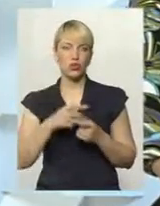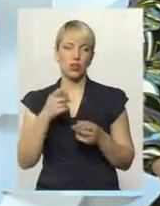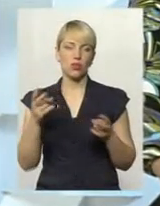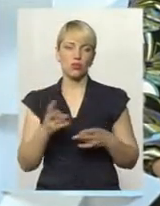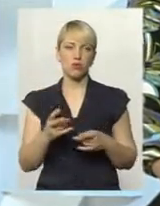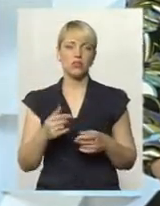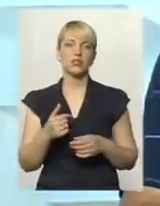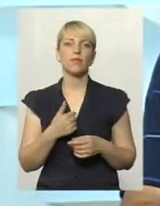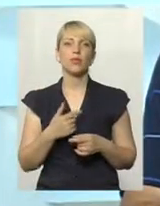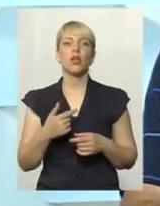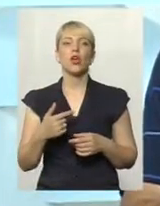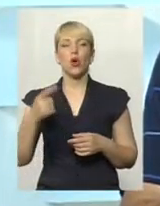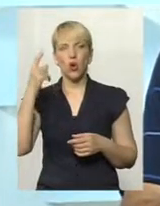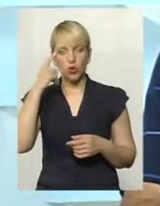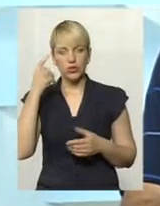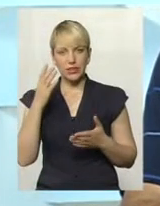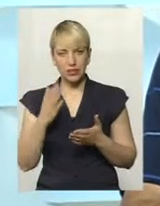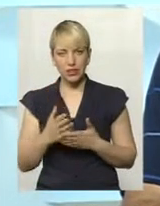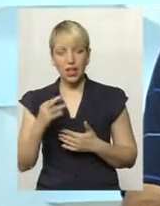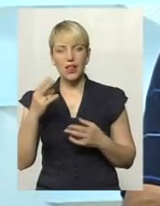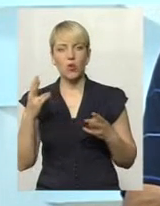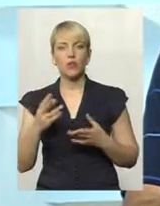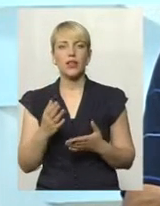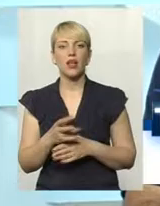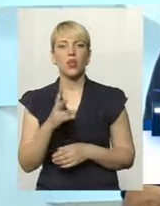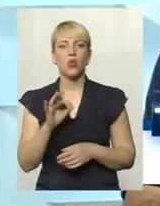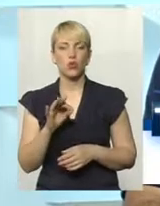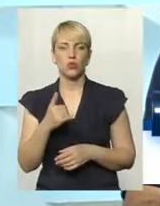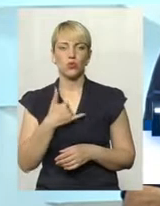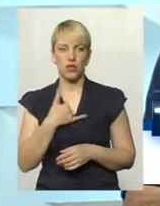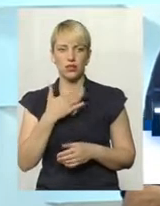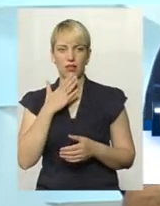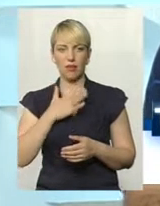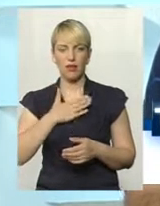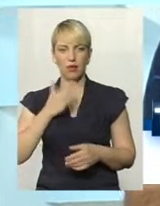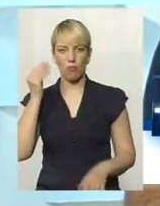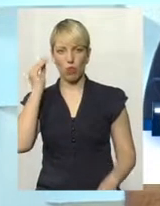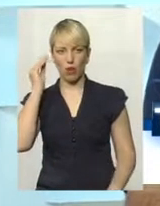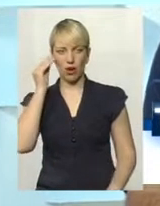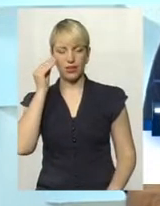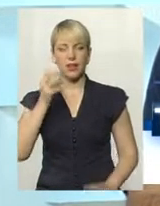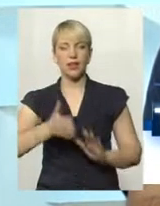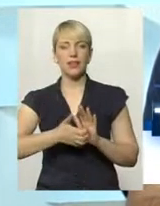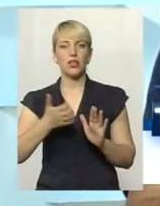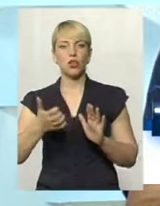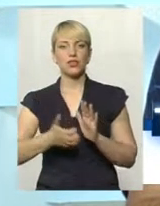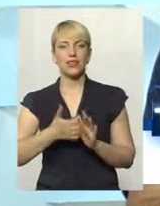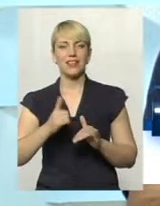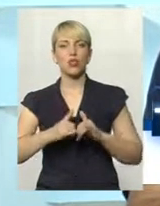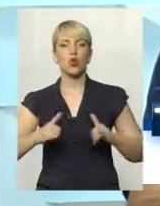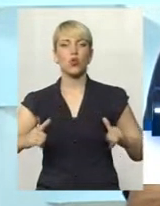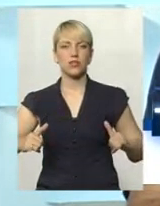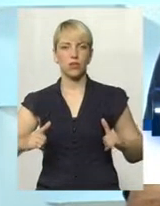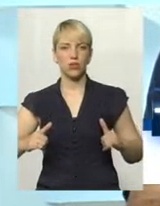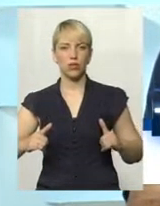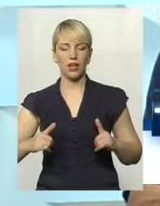я думаю, є. Необхідність теж є. Але в нас, на мій погляд, недостатньо розвинута